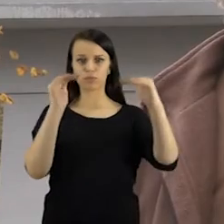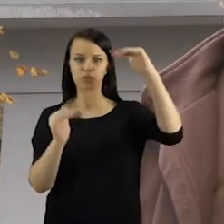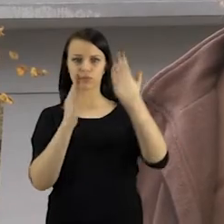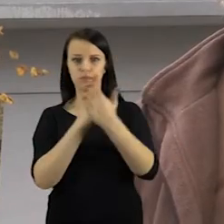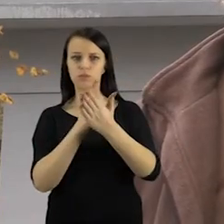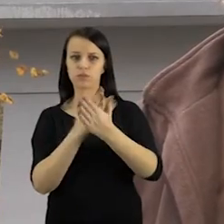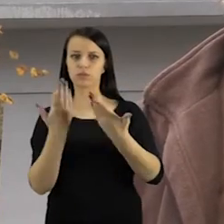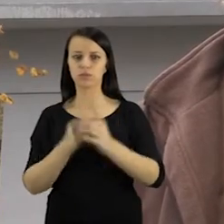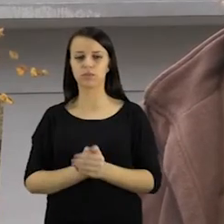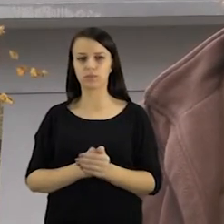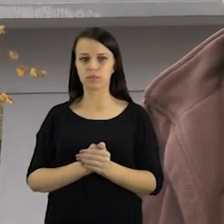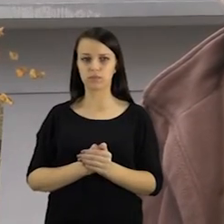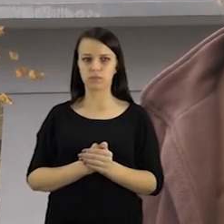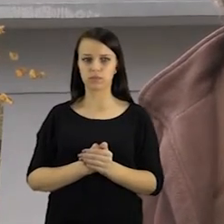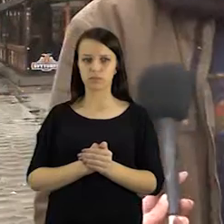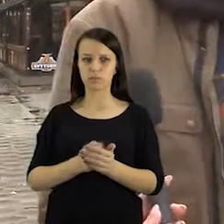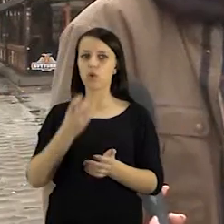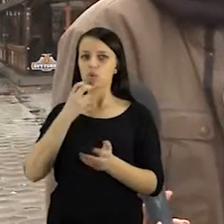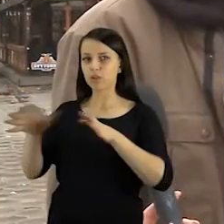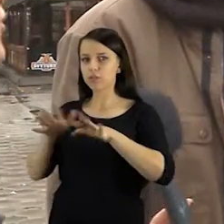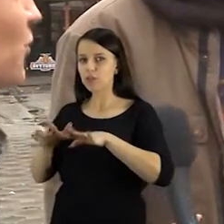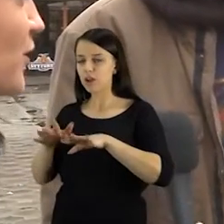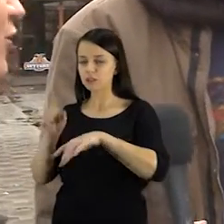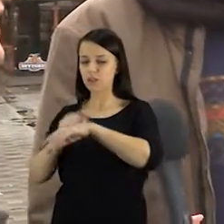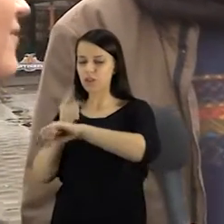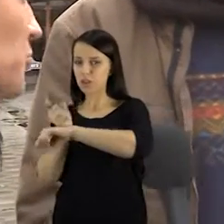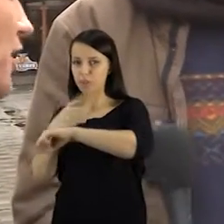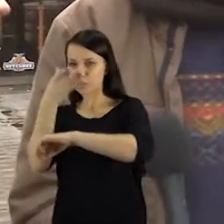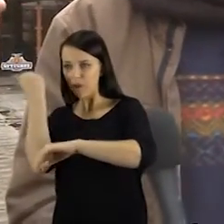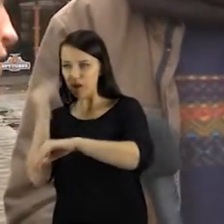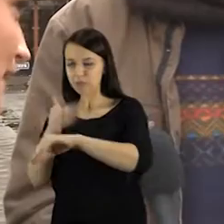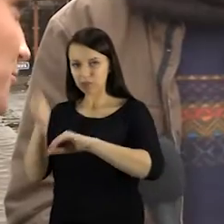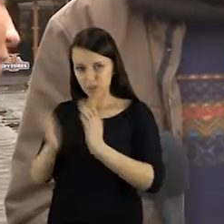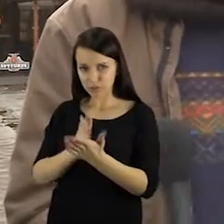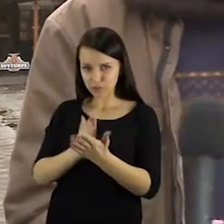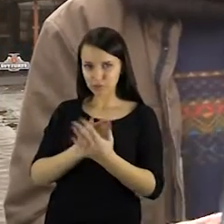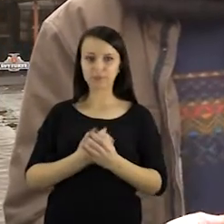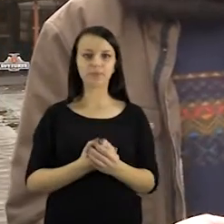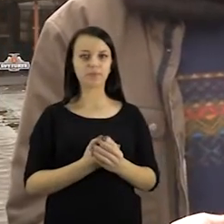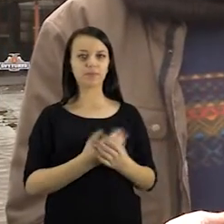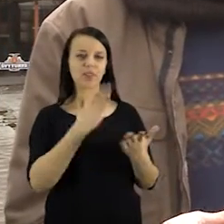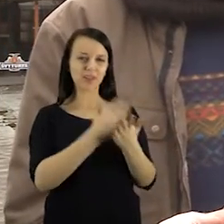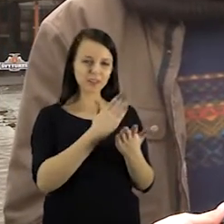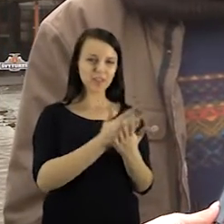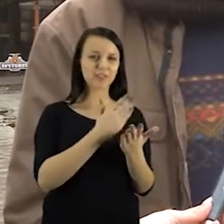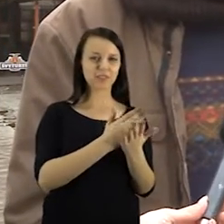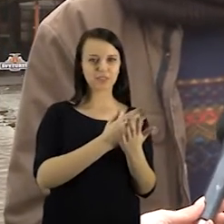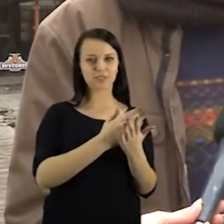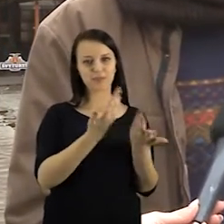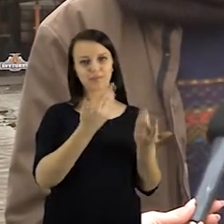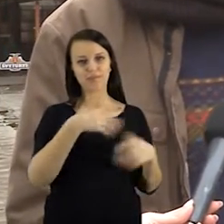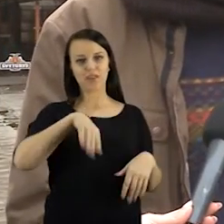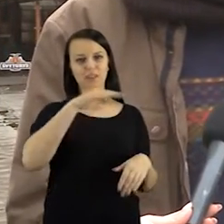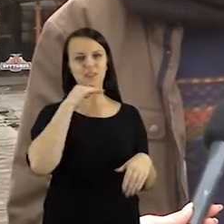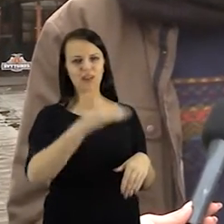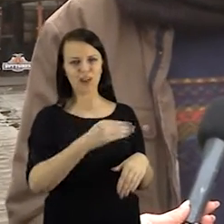problemų, negu kad gera. Būna kokių kuriosnių situacijų įvelavimų, kad pamirštat persukti laikrodžius? Būna, bet čia